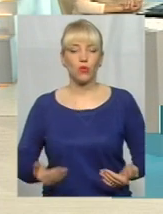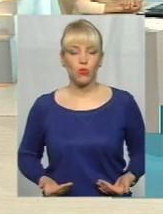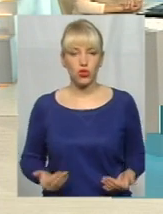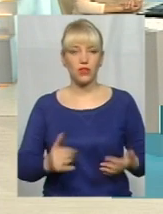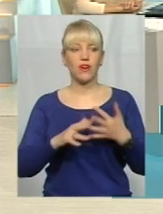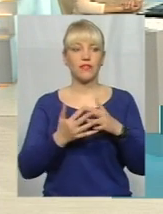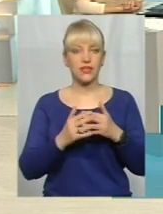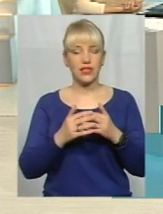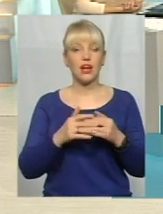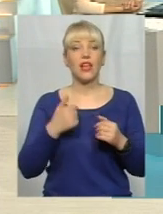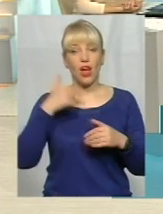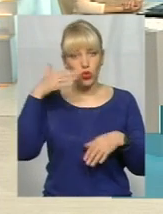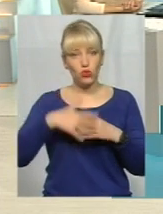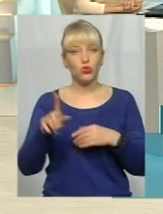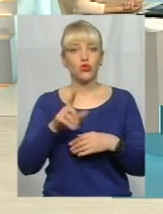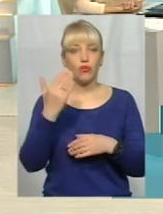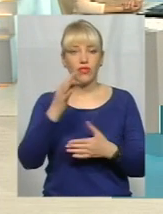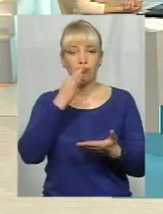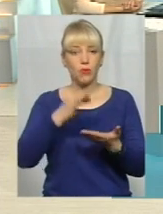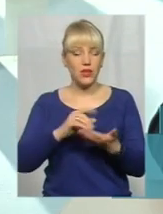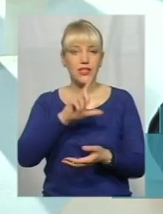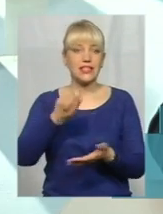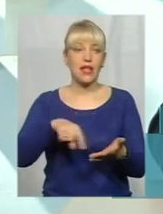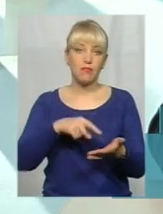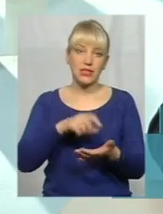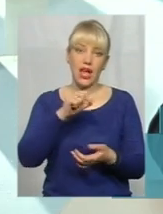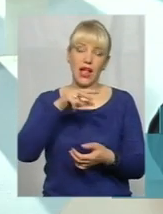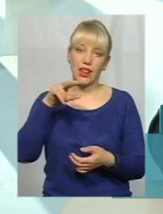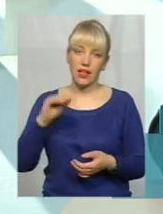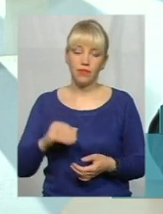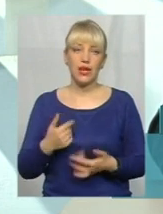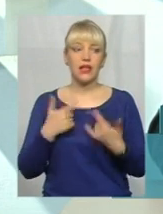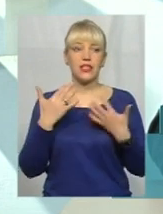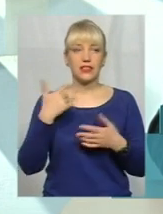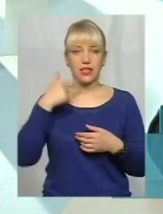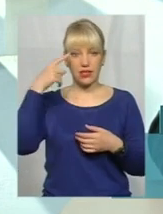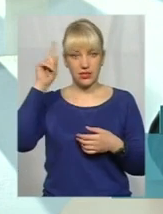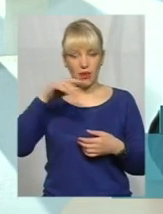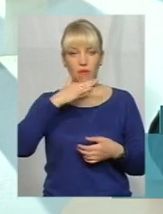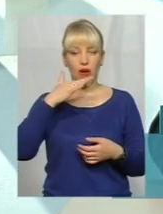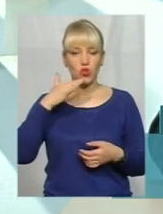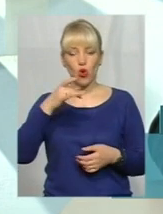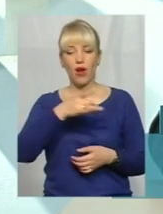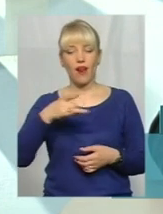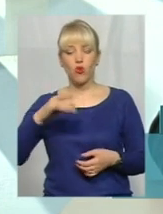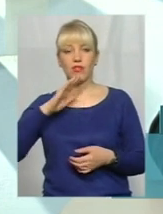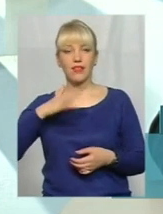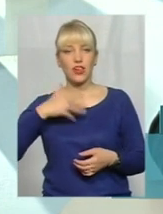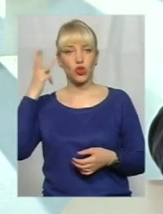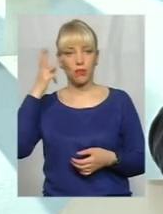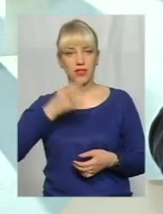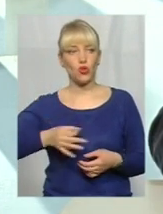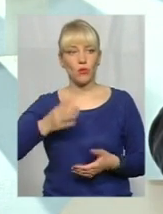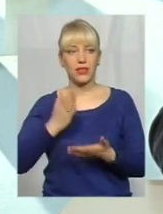сьогодні, але... Ну, наскільки я знаю, в багатьох районах нашої Хмельницької області є